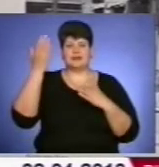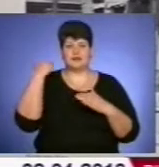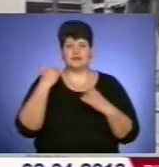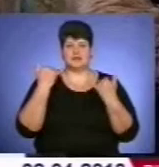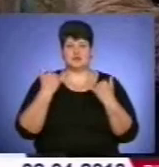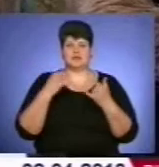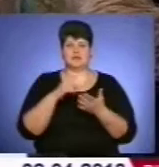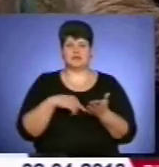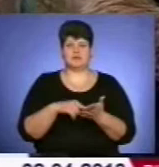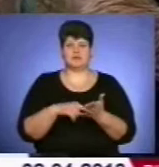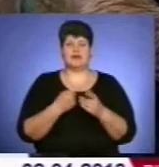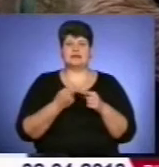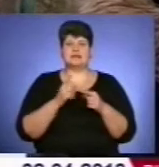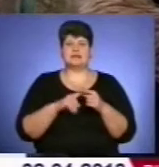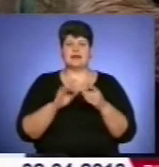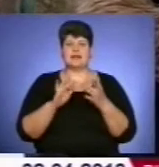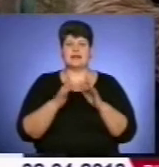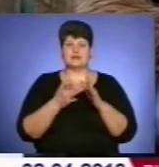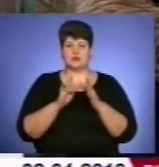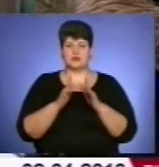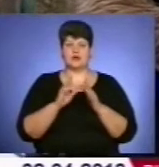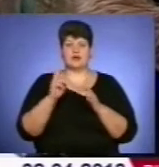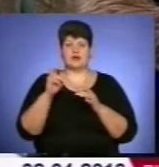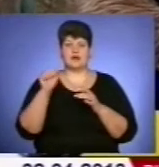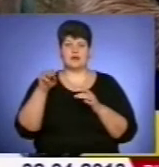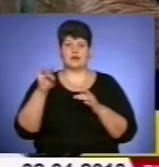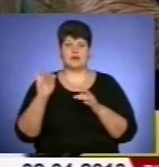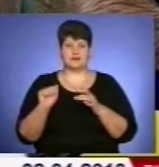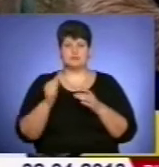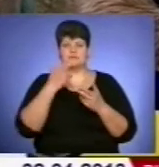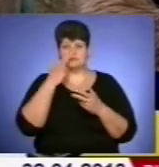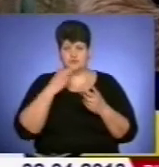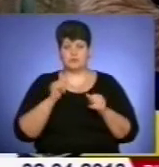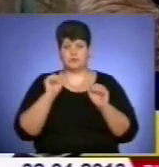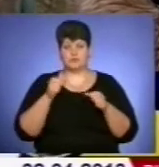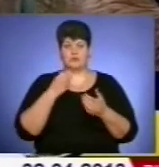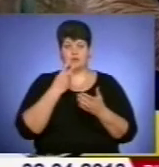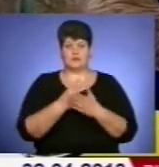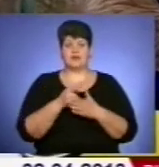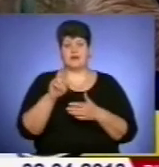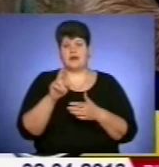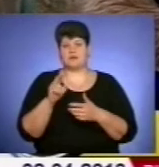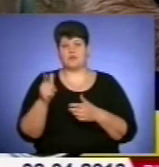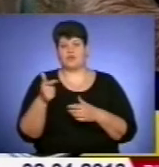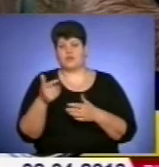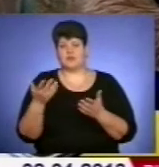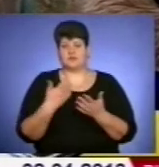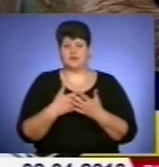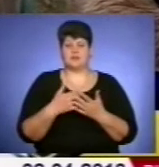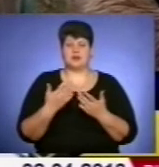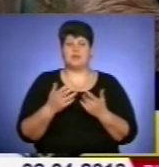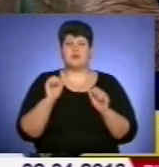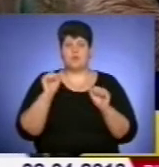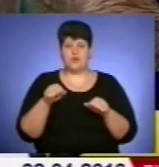місто. Це електронна карта, звична, яку ми можемо бачити Яндекс чи Гугл, на яку, власне,